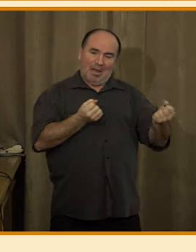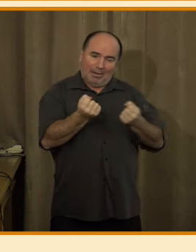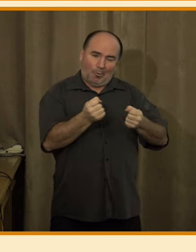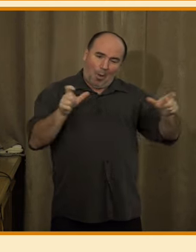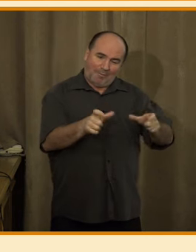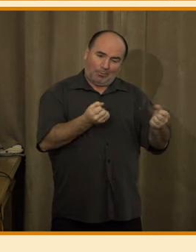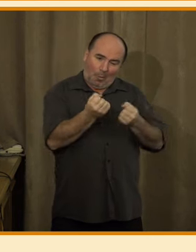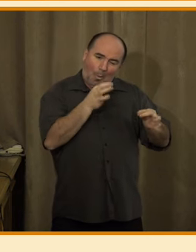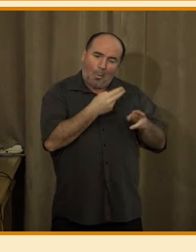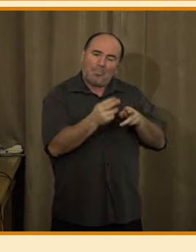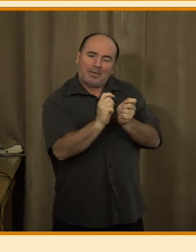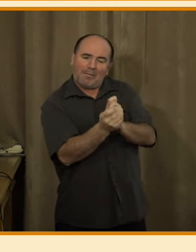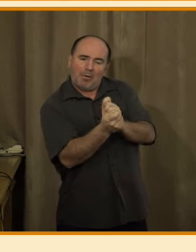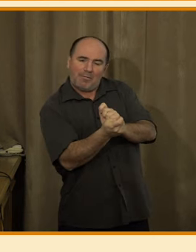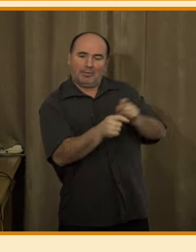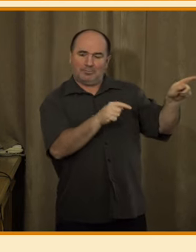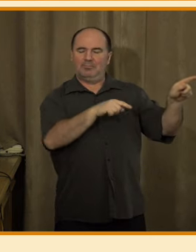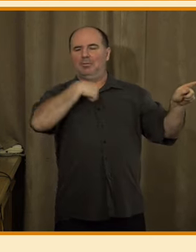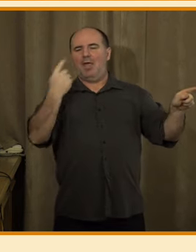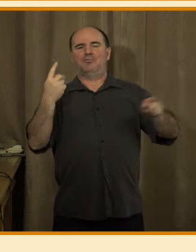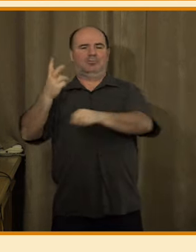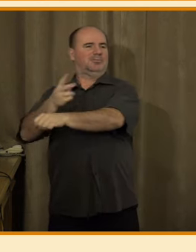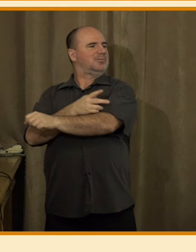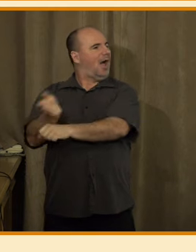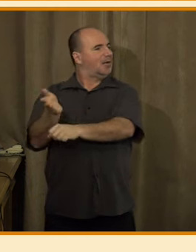což může být také překvapivé.